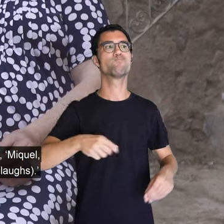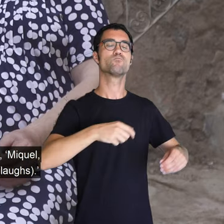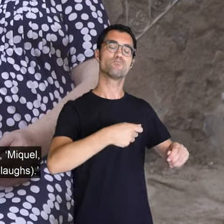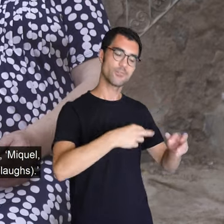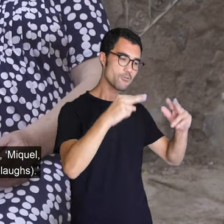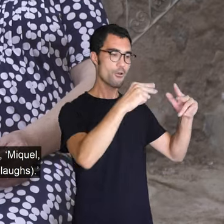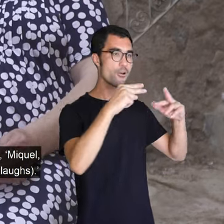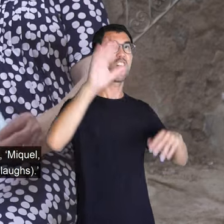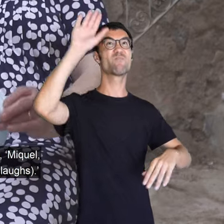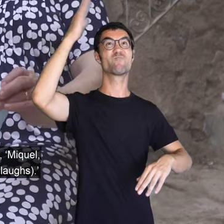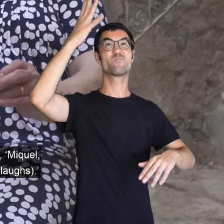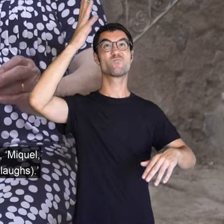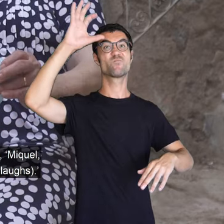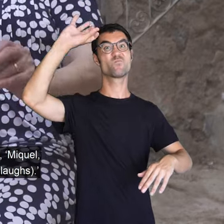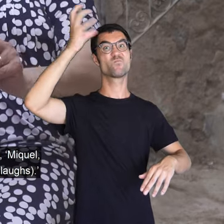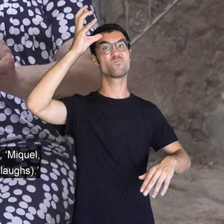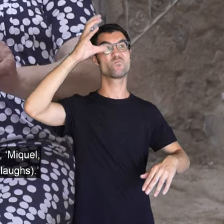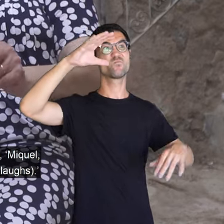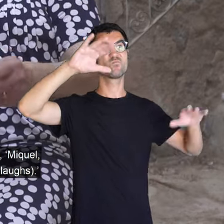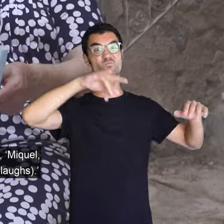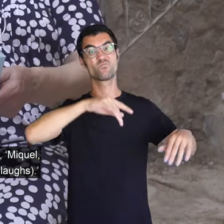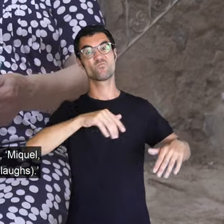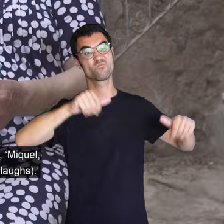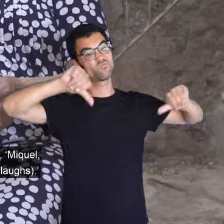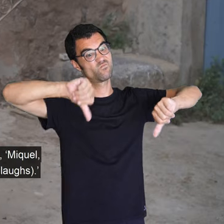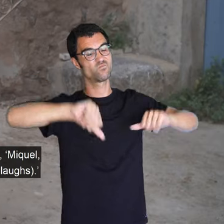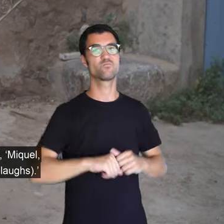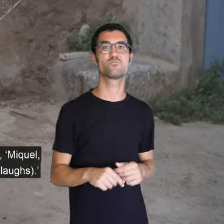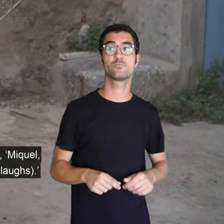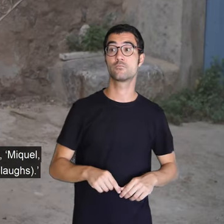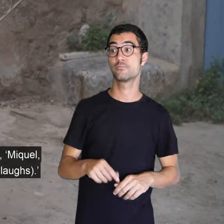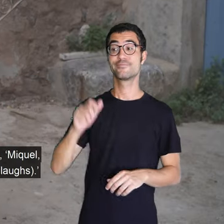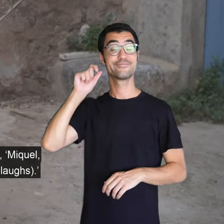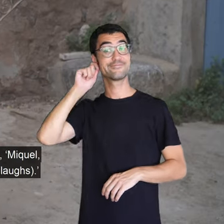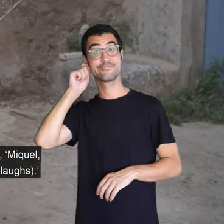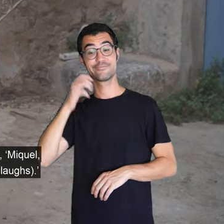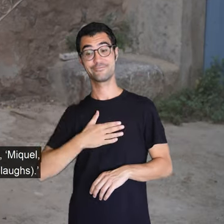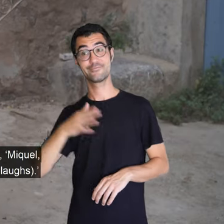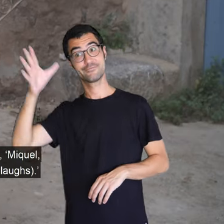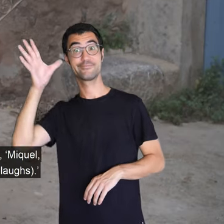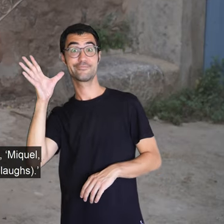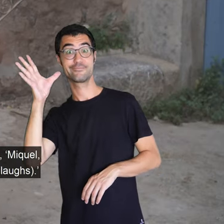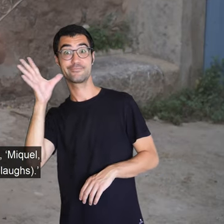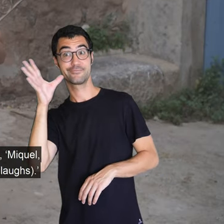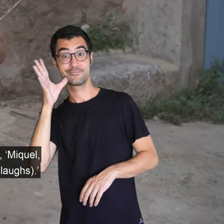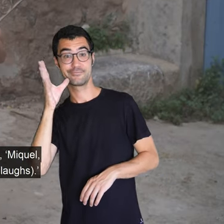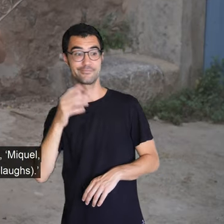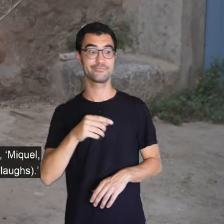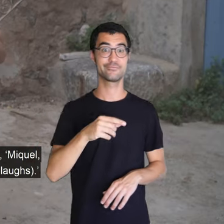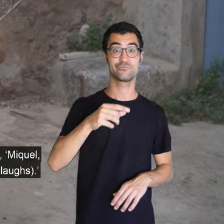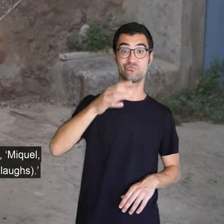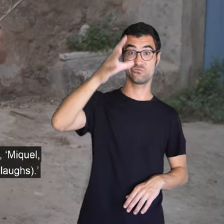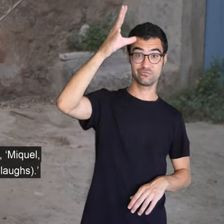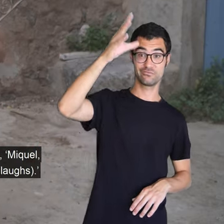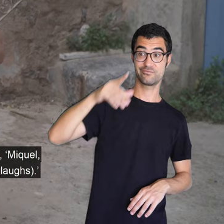se va agafar en el braç del meu amo i li va dir, Miquel, diu, tots estan locos per anar a pescar, i jo